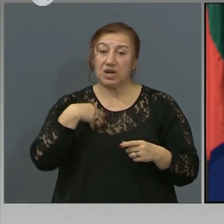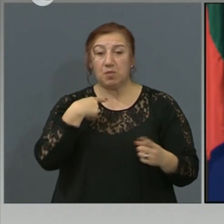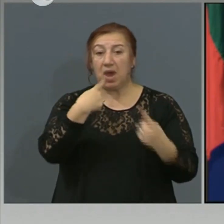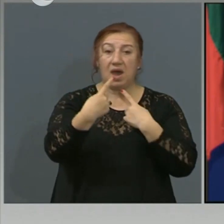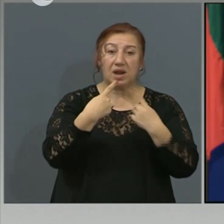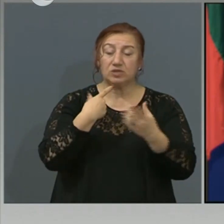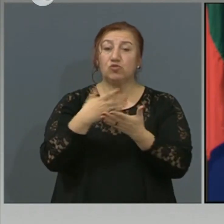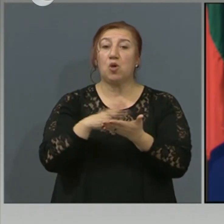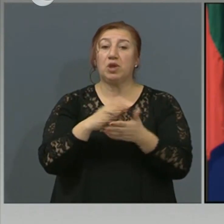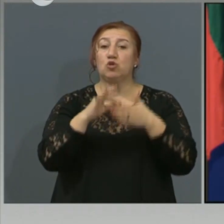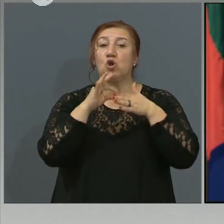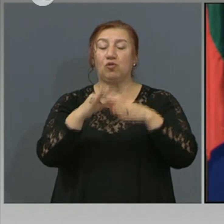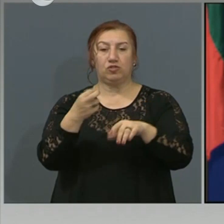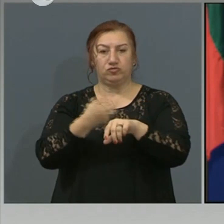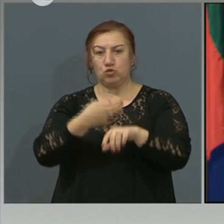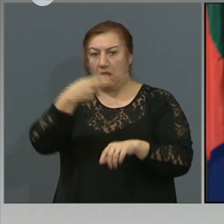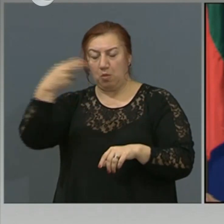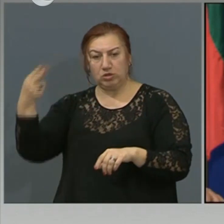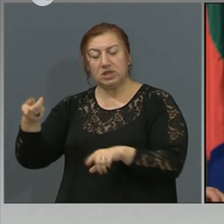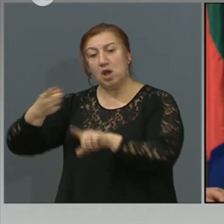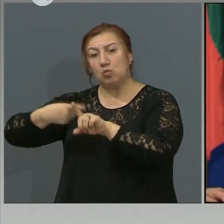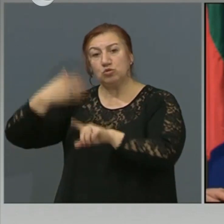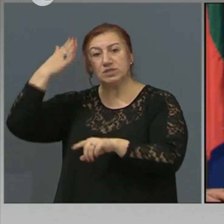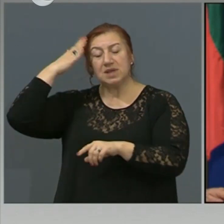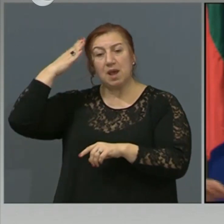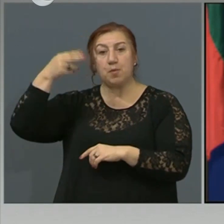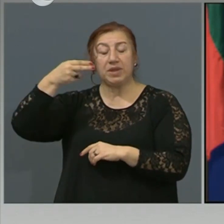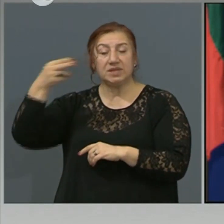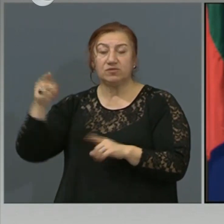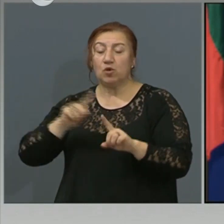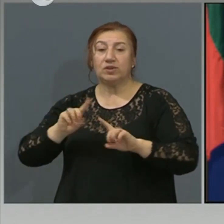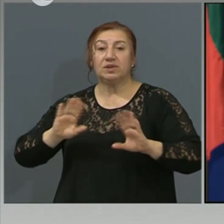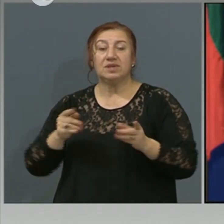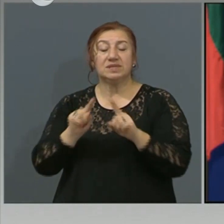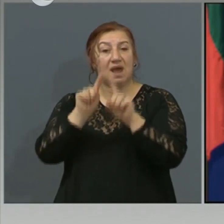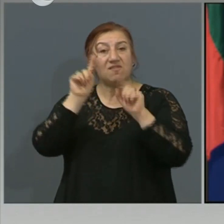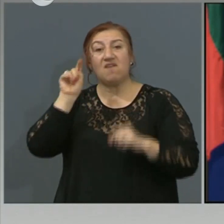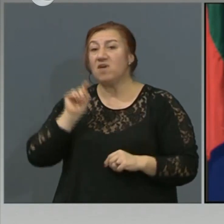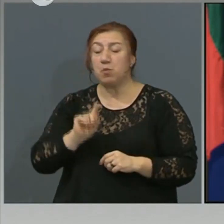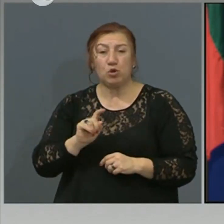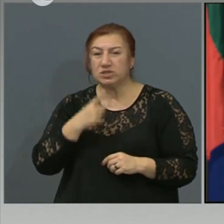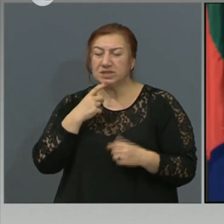болницата и Министерството. И не става въпрос за...